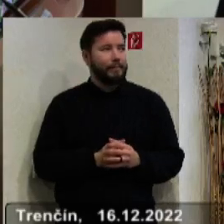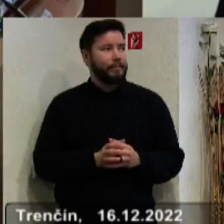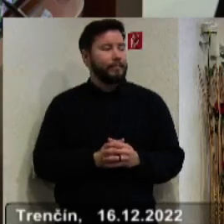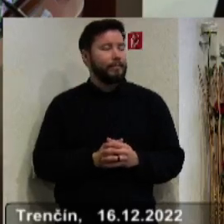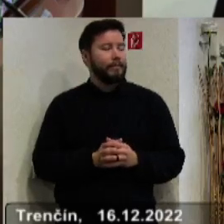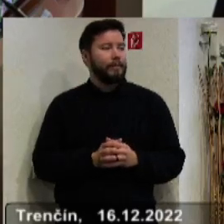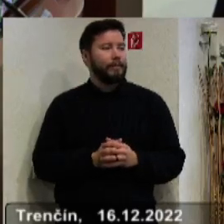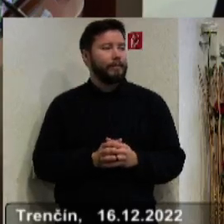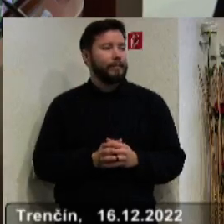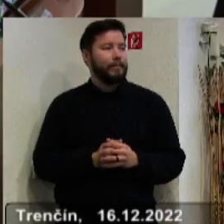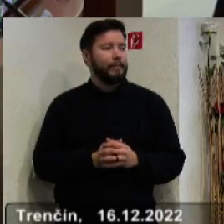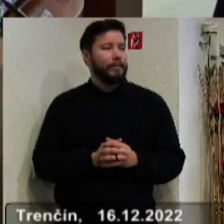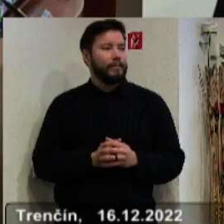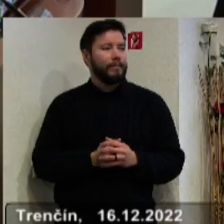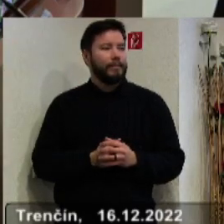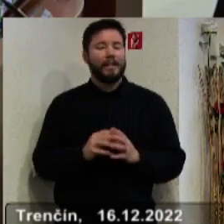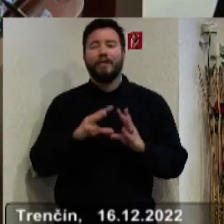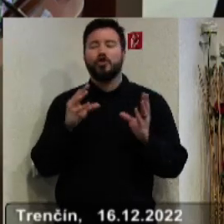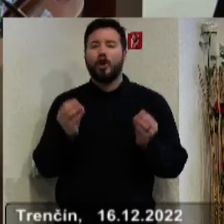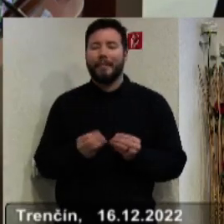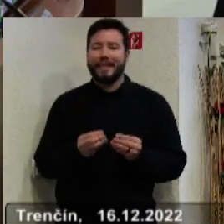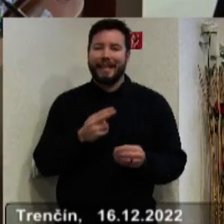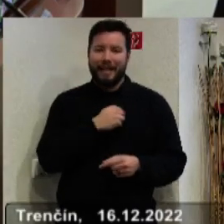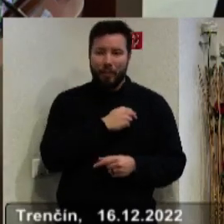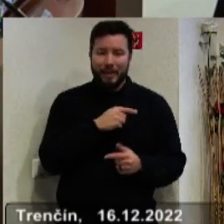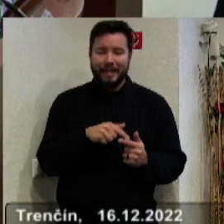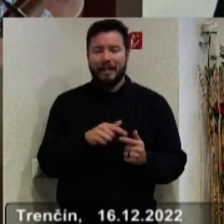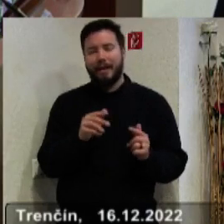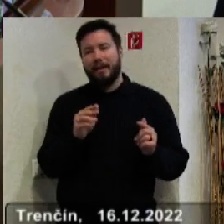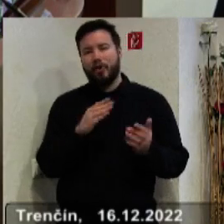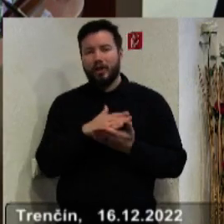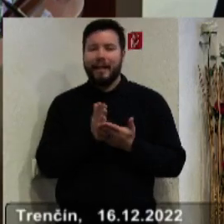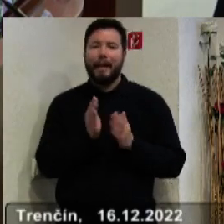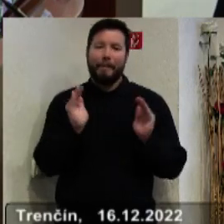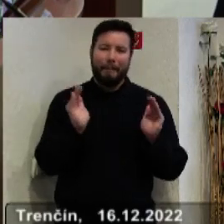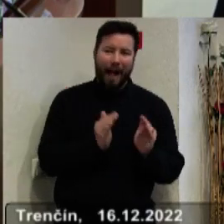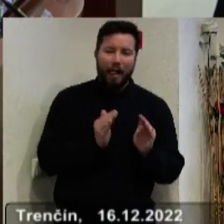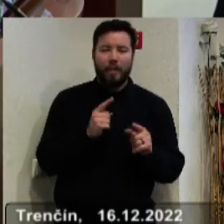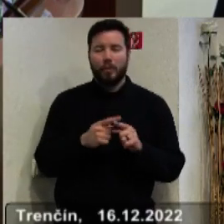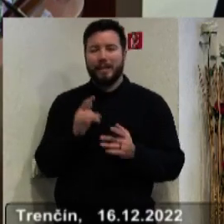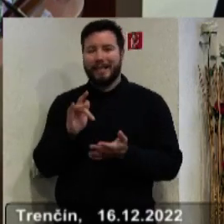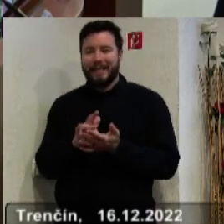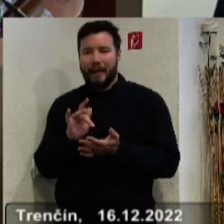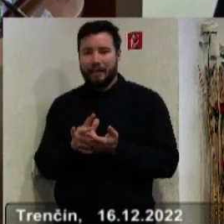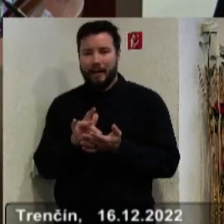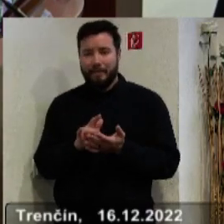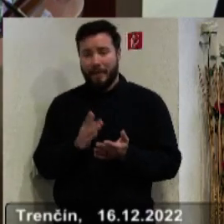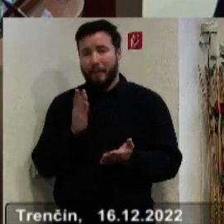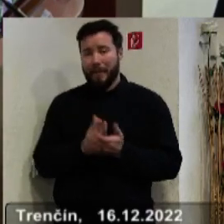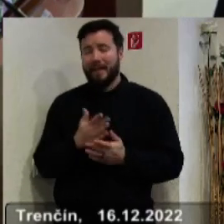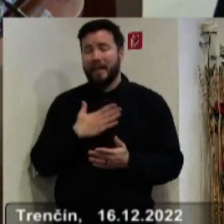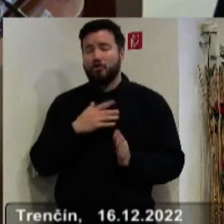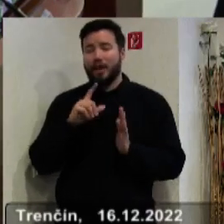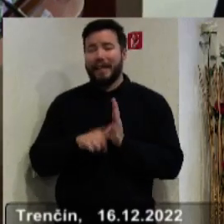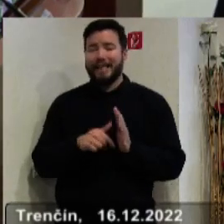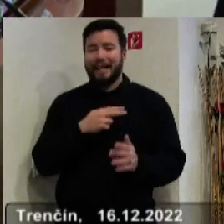Hodnotenie všeobecné nemocnice tzv. malé a stredné, kam teda patria aj naše